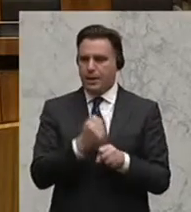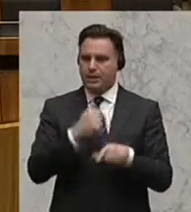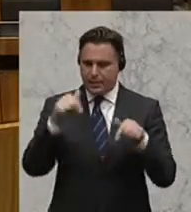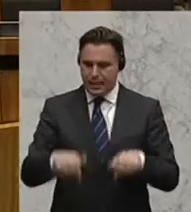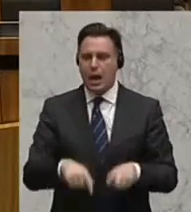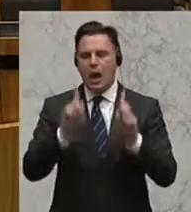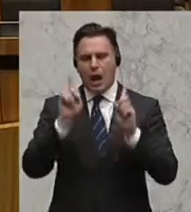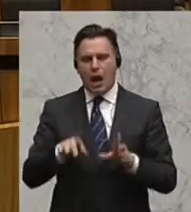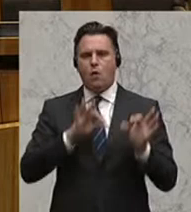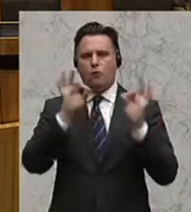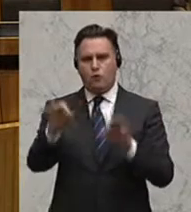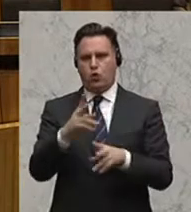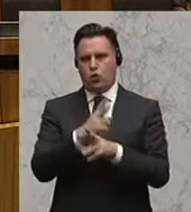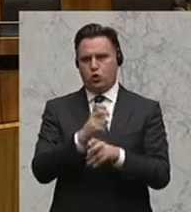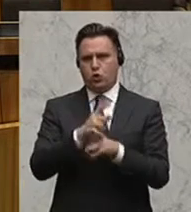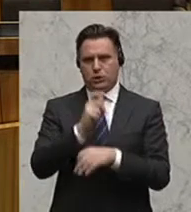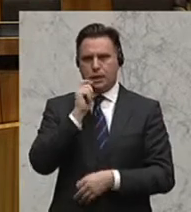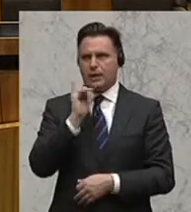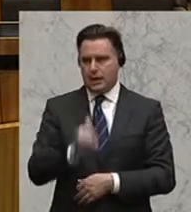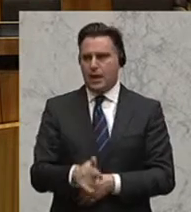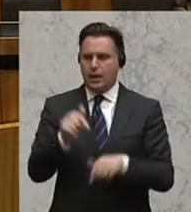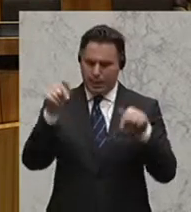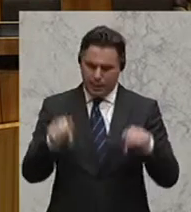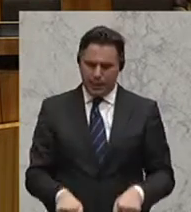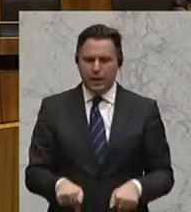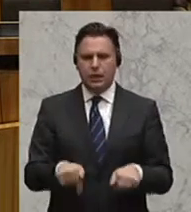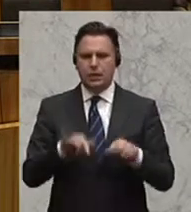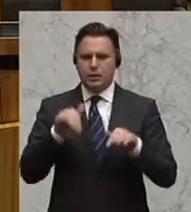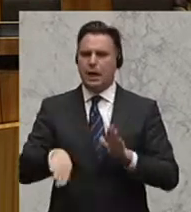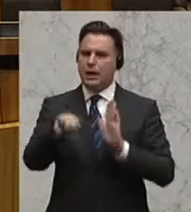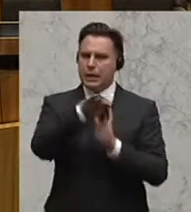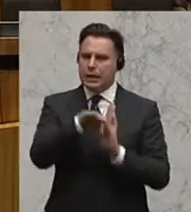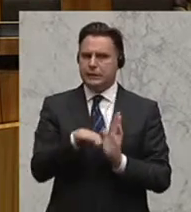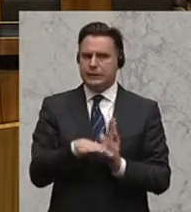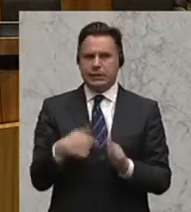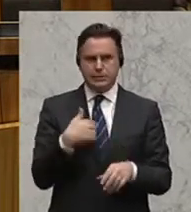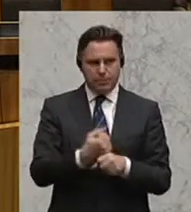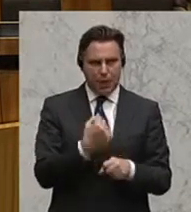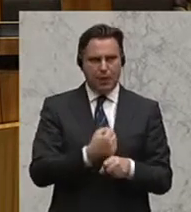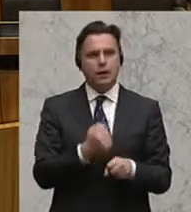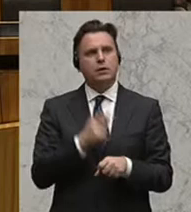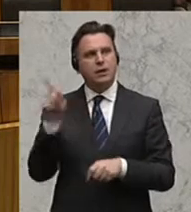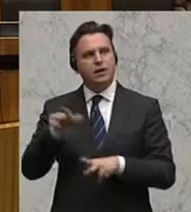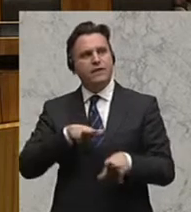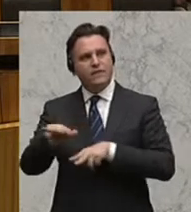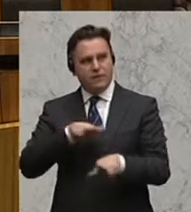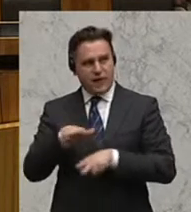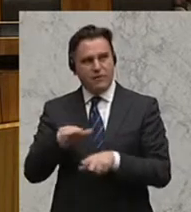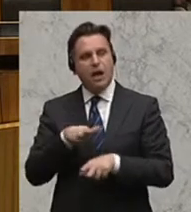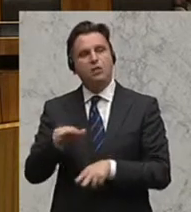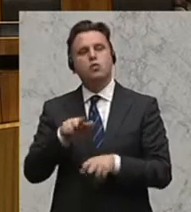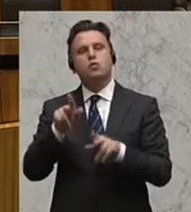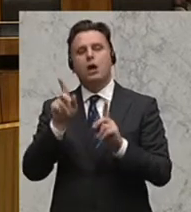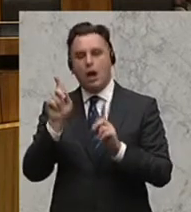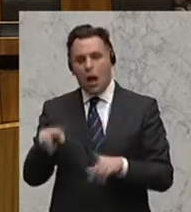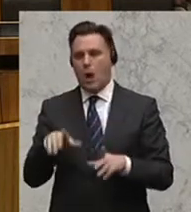auch für die Österreicherinnen und Österreicher leisten. Hier, logistischer Art und Weise, in der Verwaltung, aber